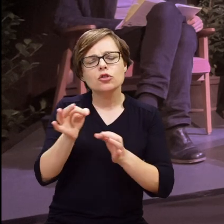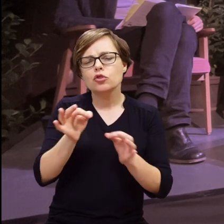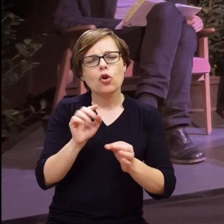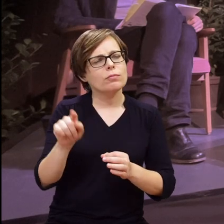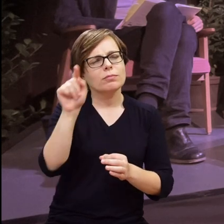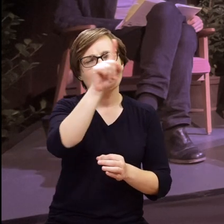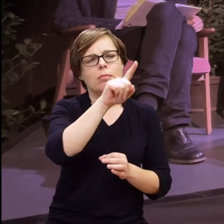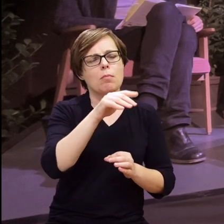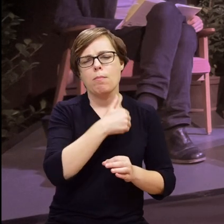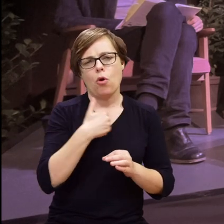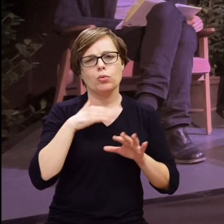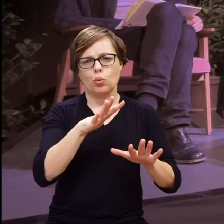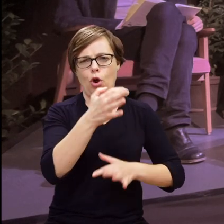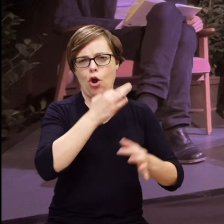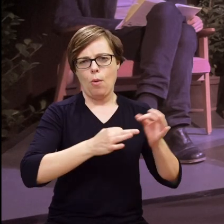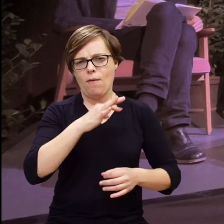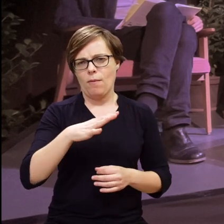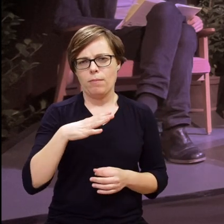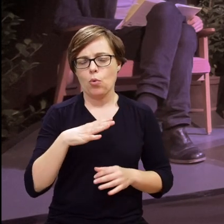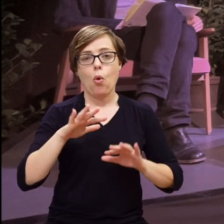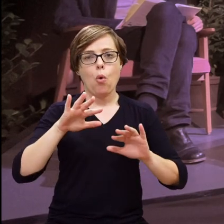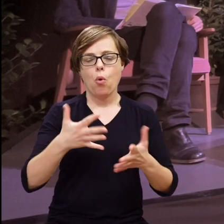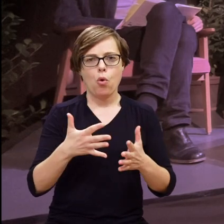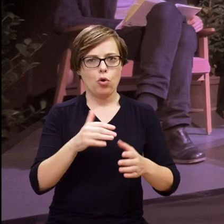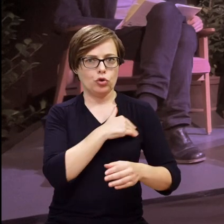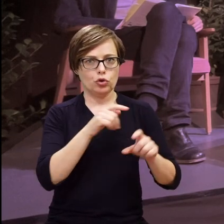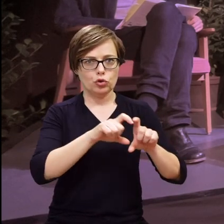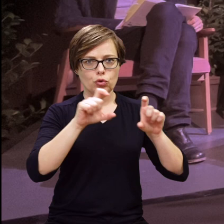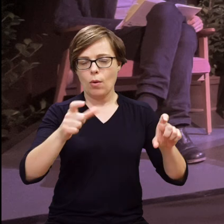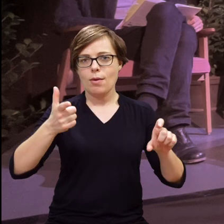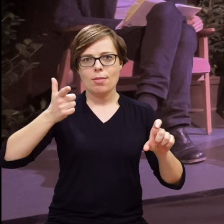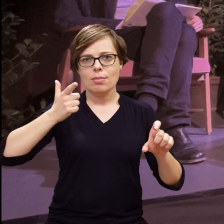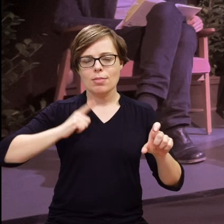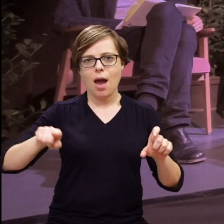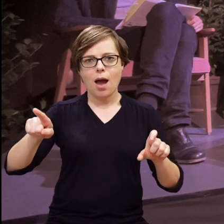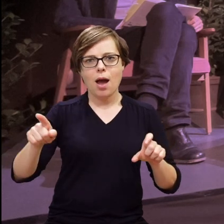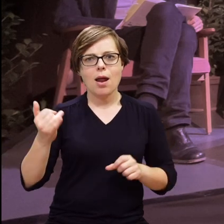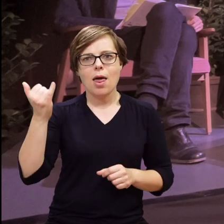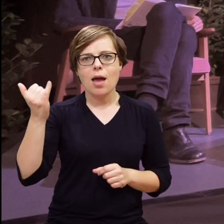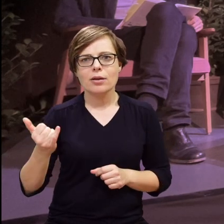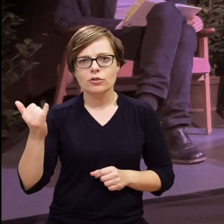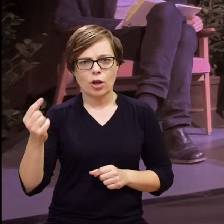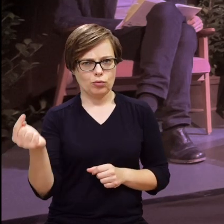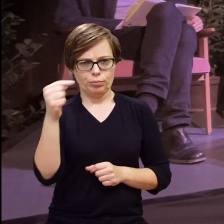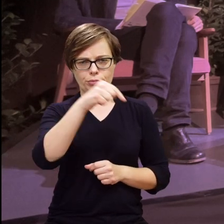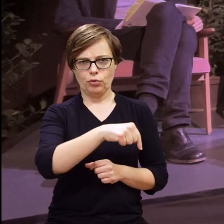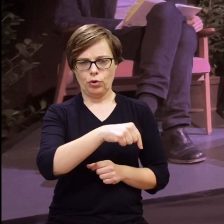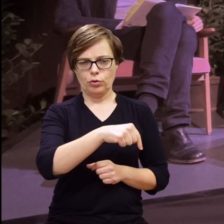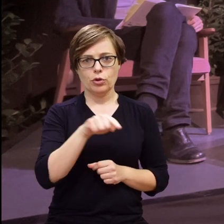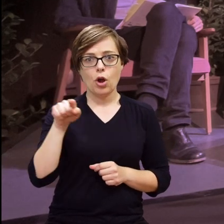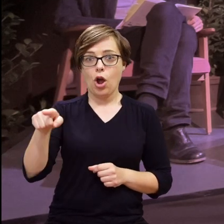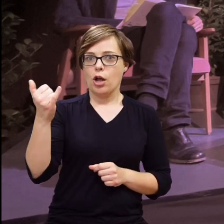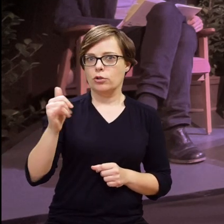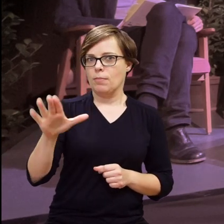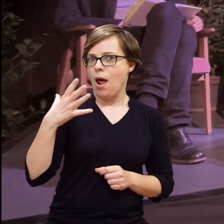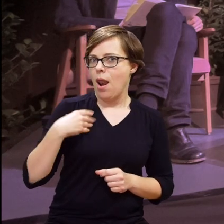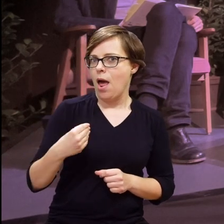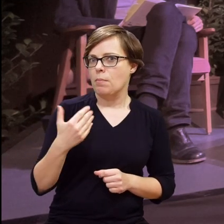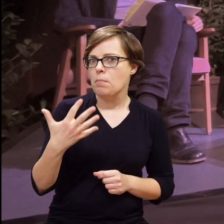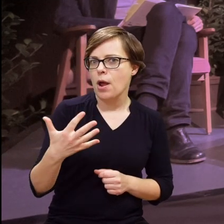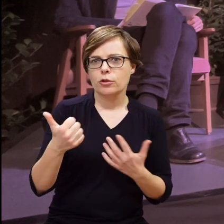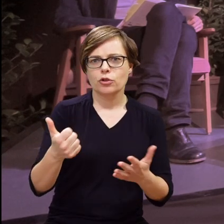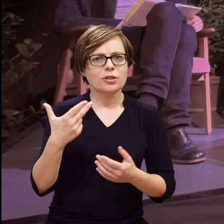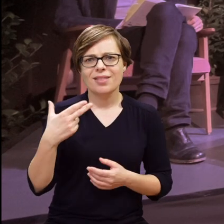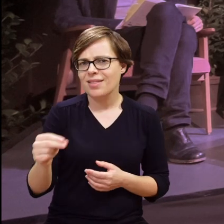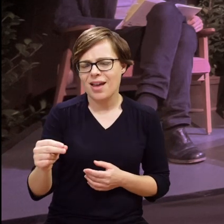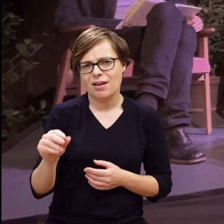podobnych głosów słyszałam właśnie bardzo dużo w Polsce, że nagle się pojawia dziecko w szkole, które nie jest dzieckiem